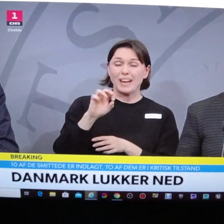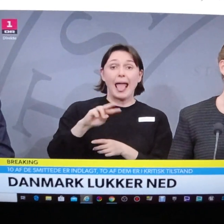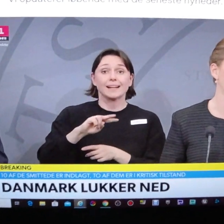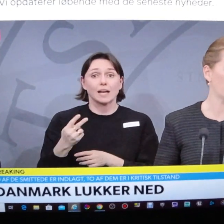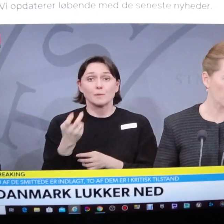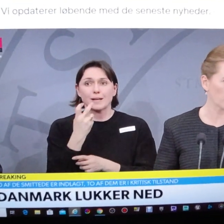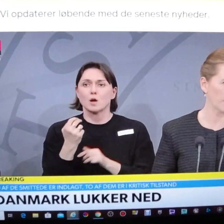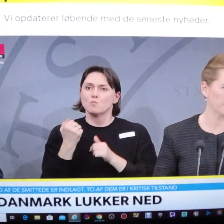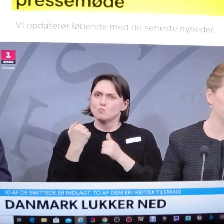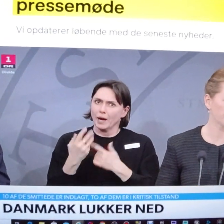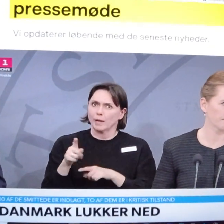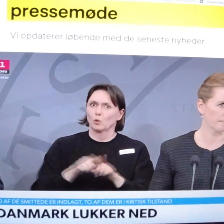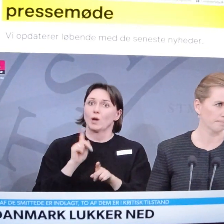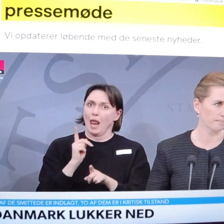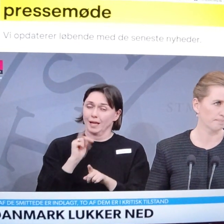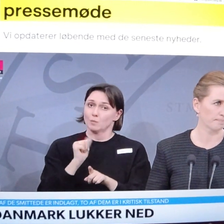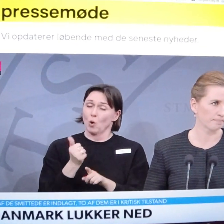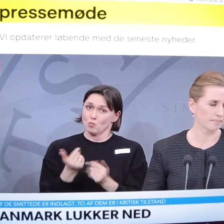allerede fra en morgen.